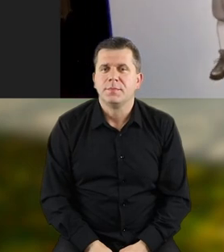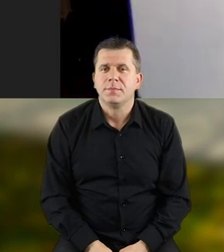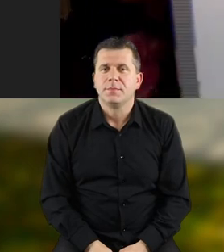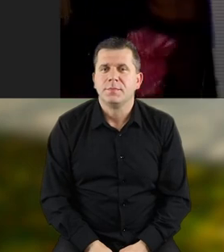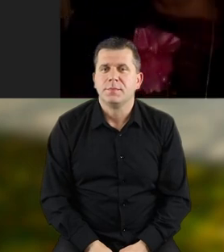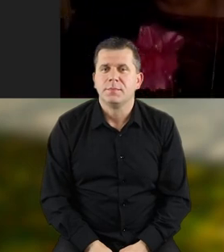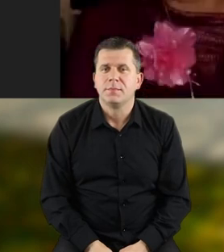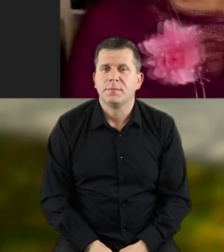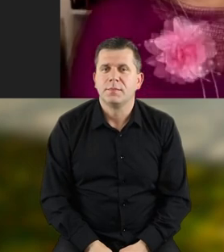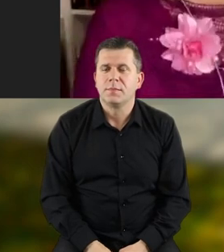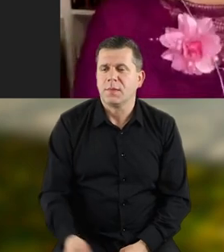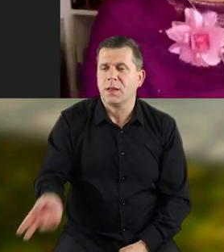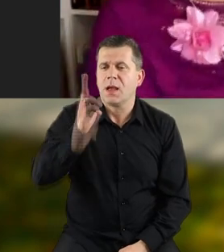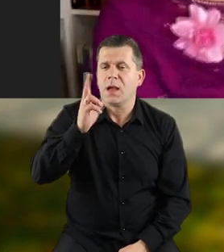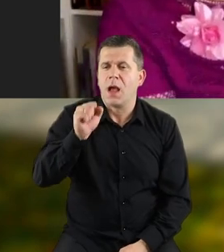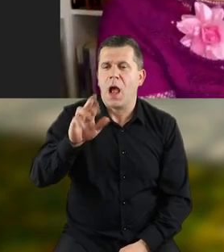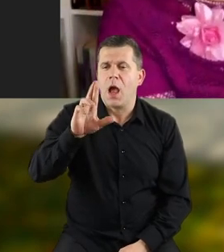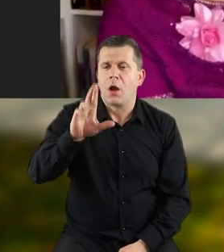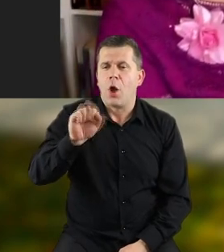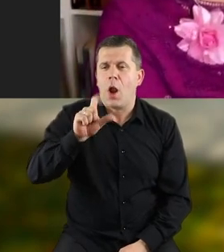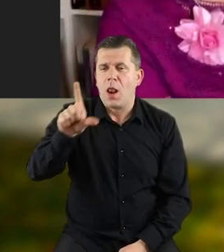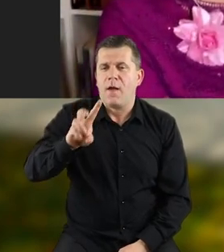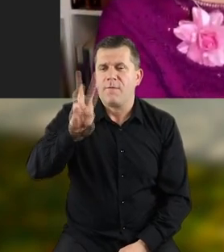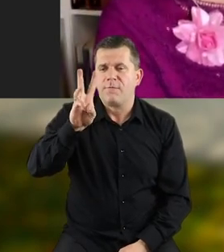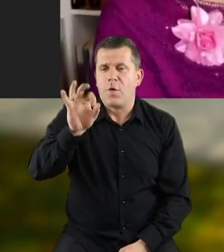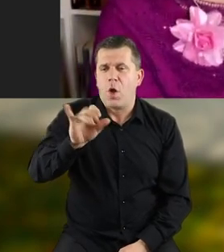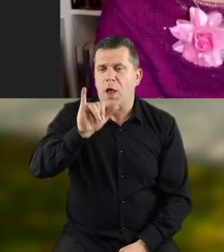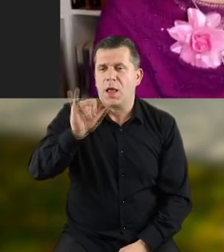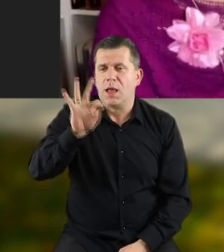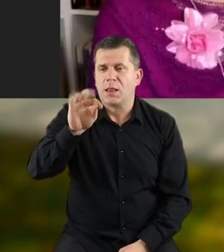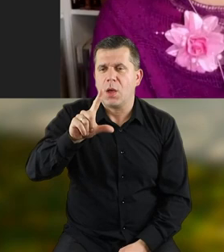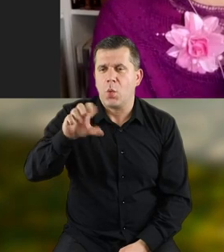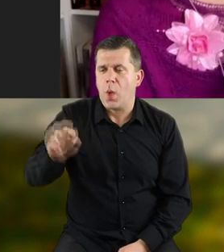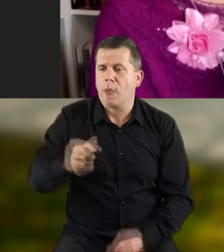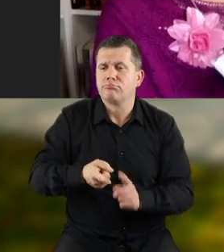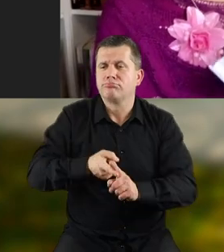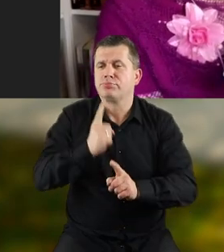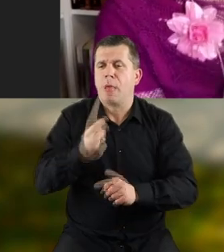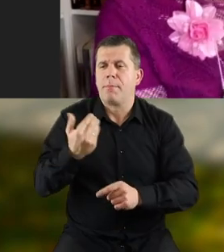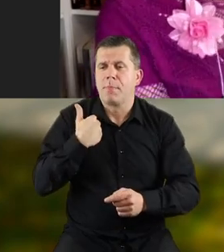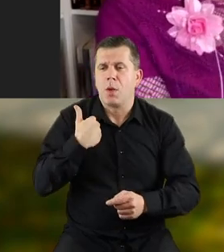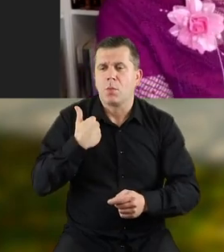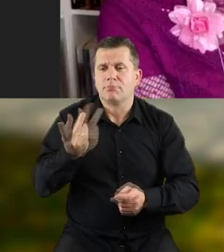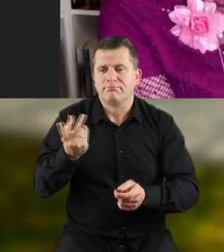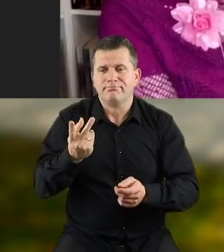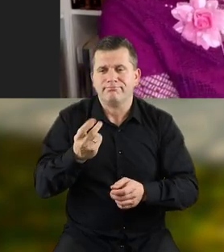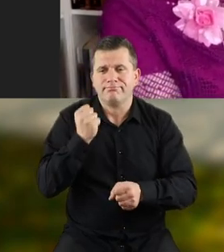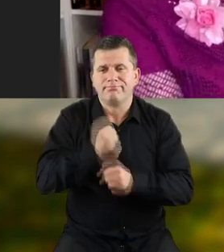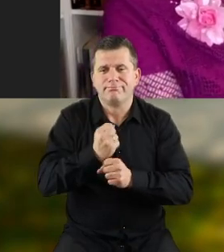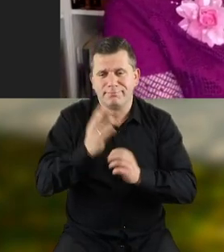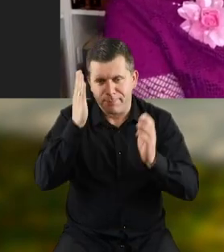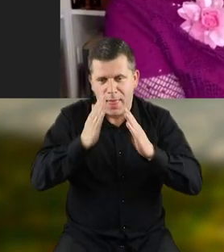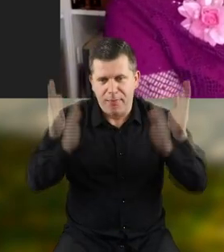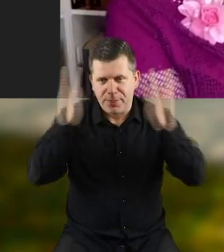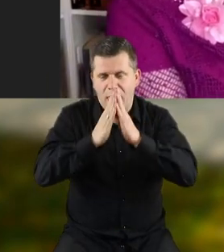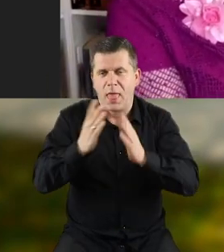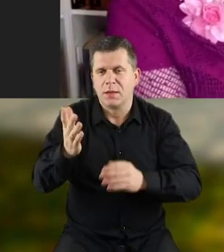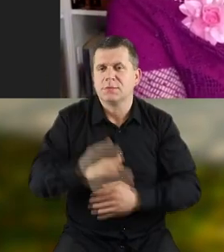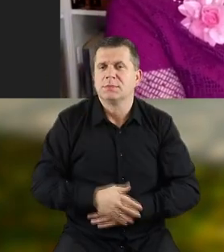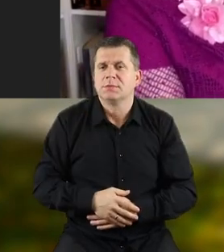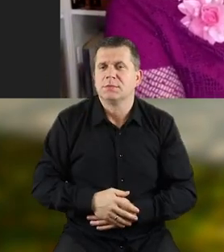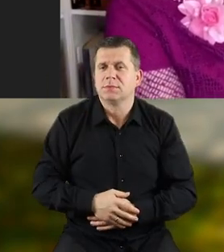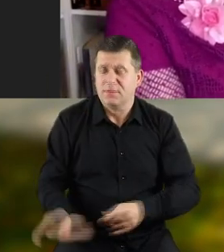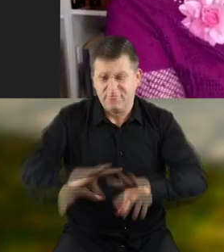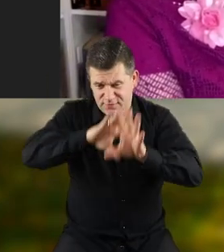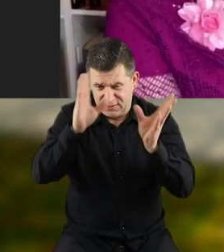Słuchajcie, jest o Karolu Wojtyle, o małym lolku, zanim został papieżem. Słuchajcie, lolek,